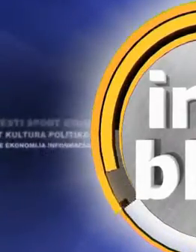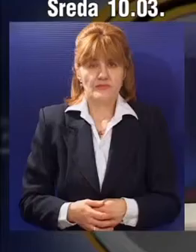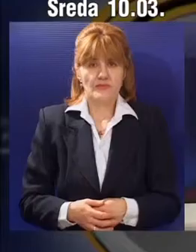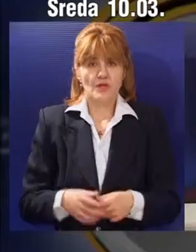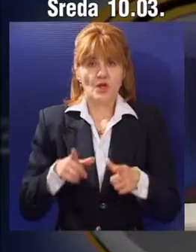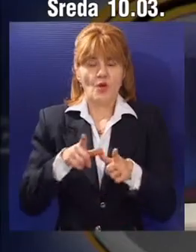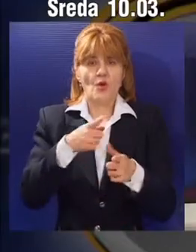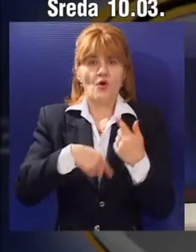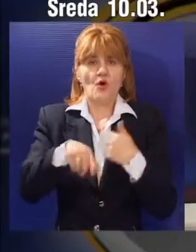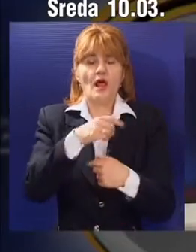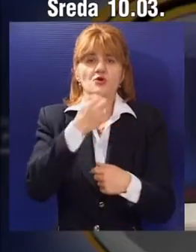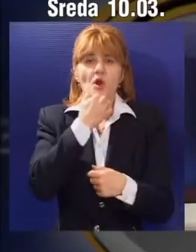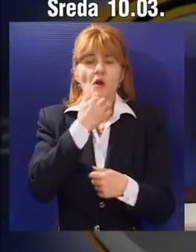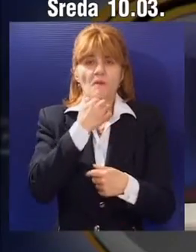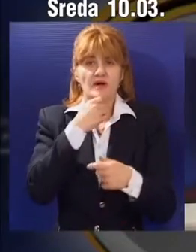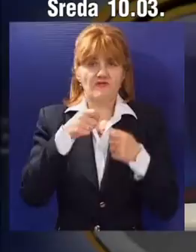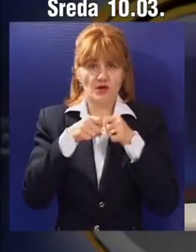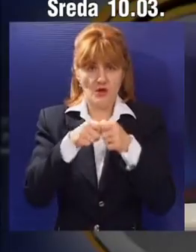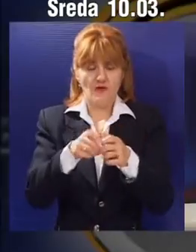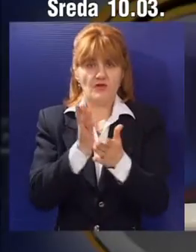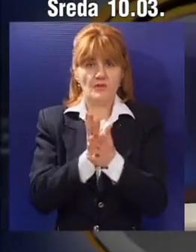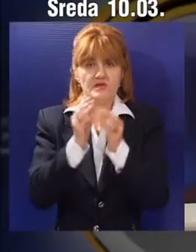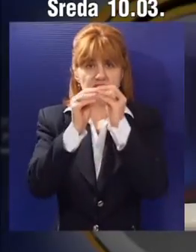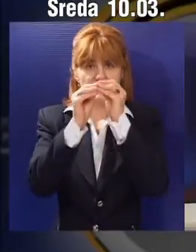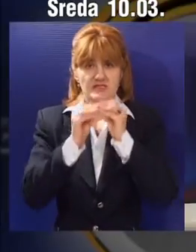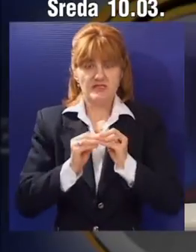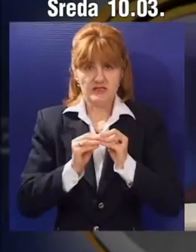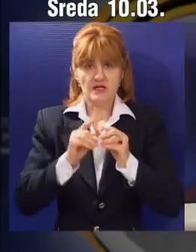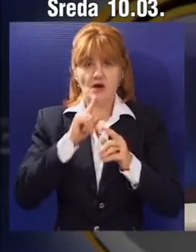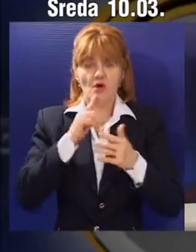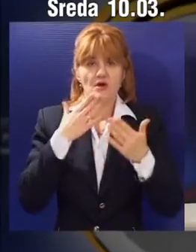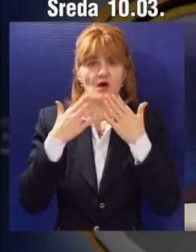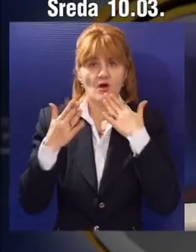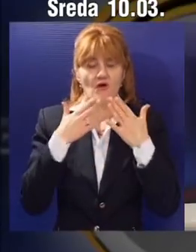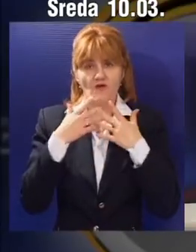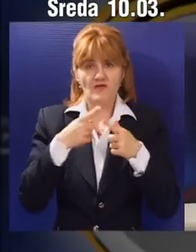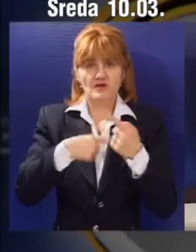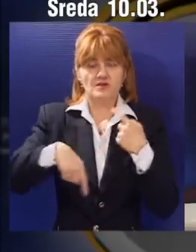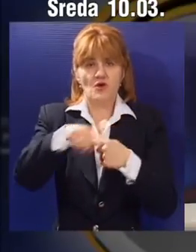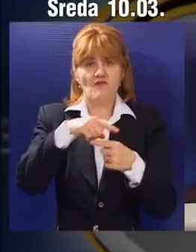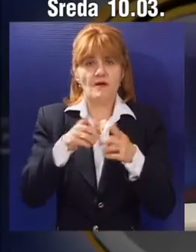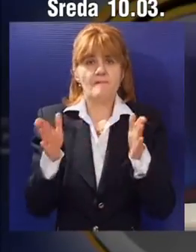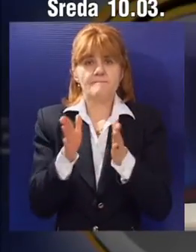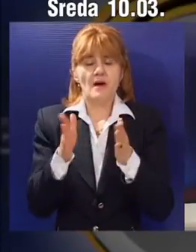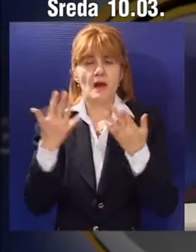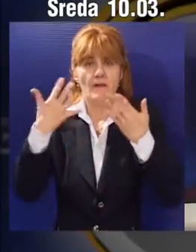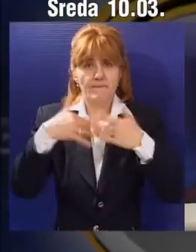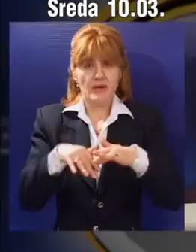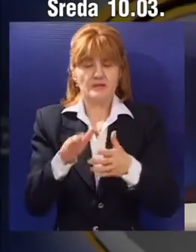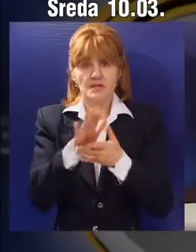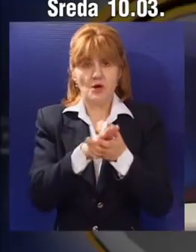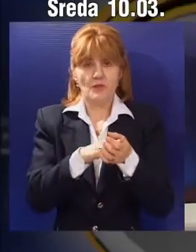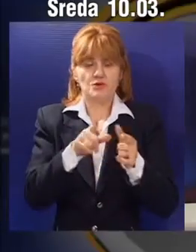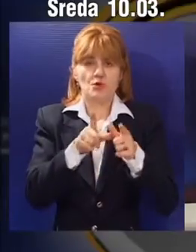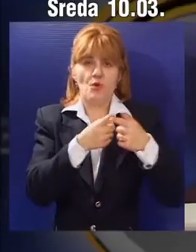U regionalnoj privrednoj komori održan je sastanak sa privrednicima koji su svoje poslovanje u okvirima malih preduzeća počeli